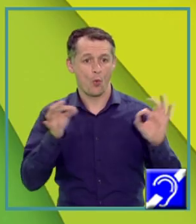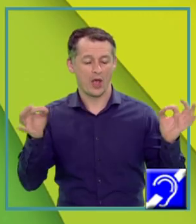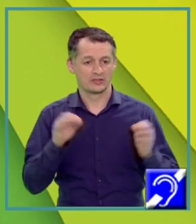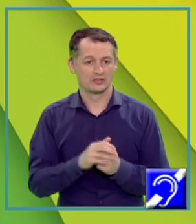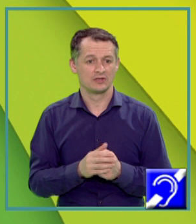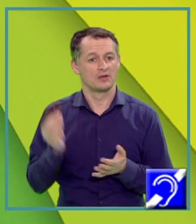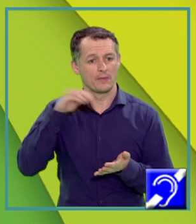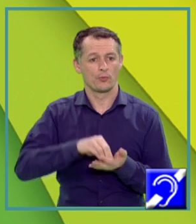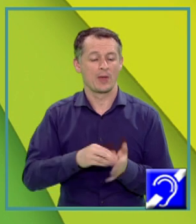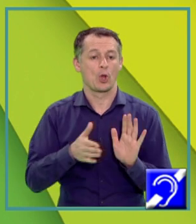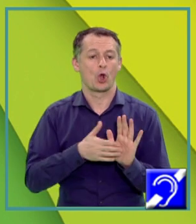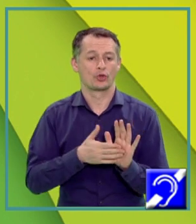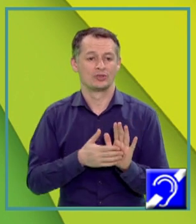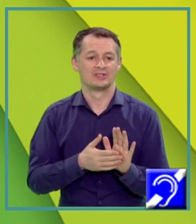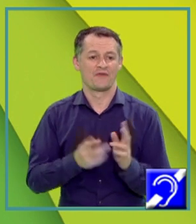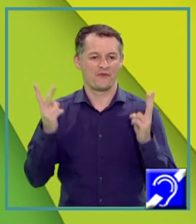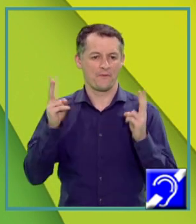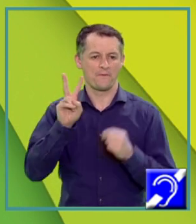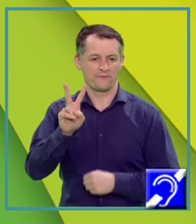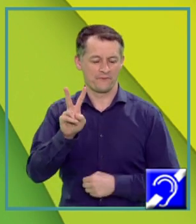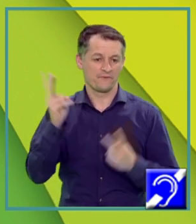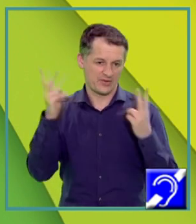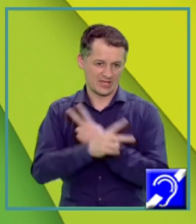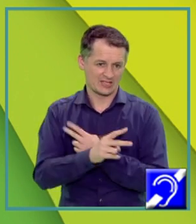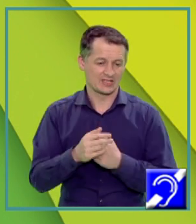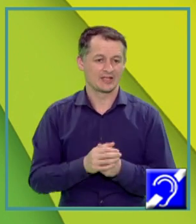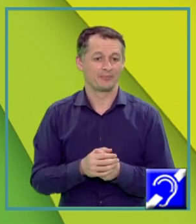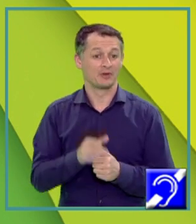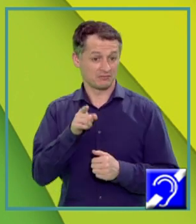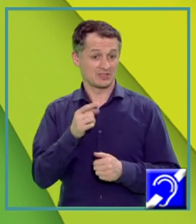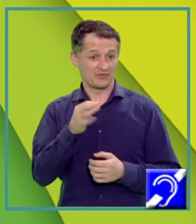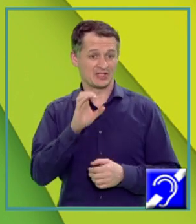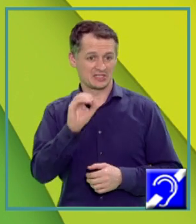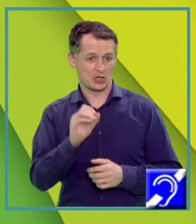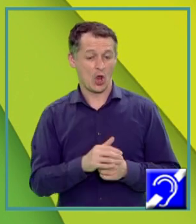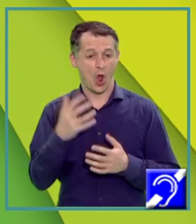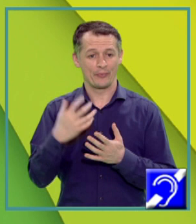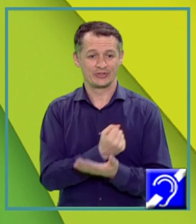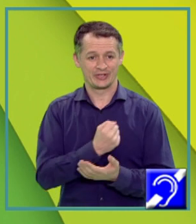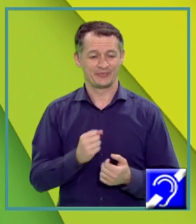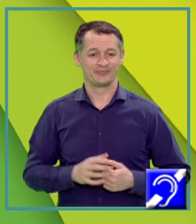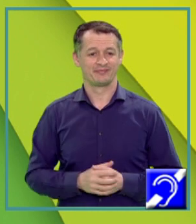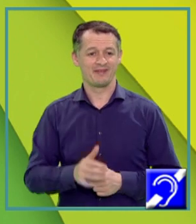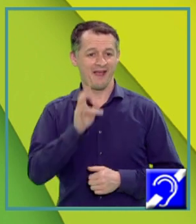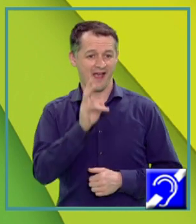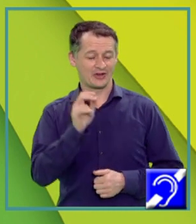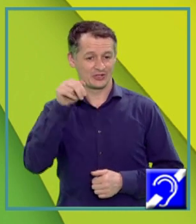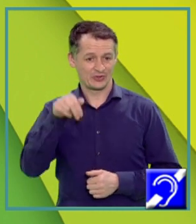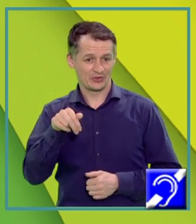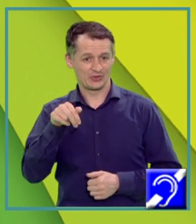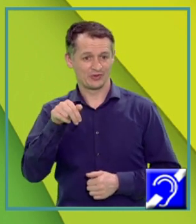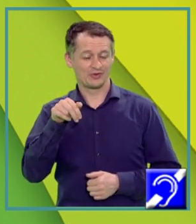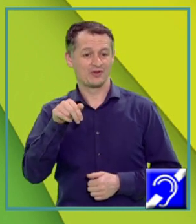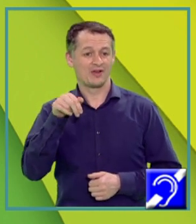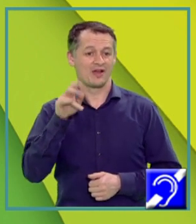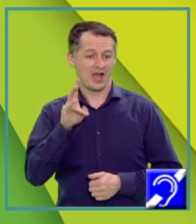impunem condiția ca viteza fotoelectronului emis să fie 0 Obținând că Hnu 0 egal